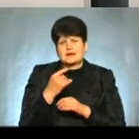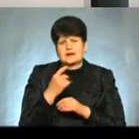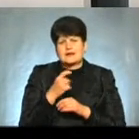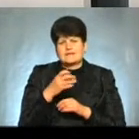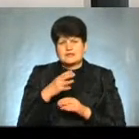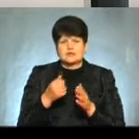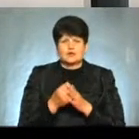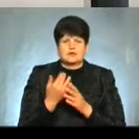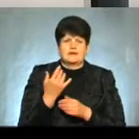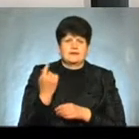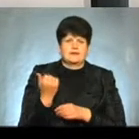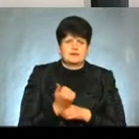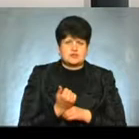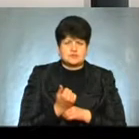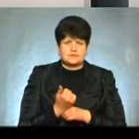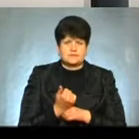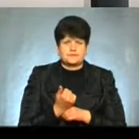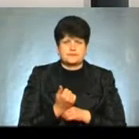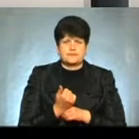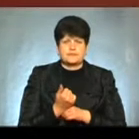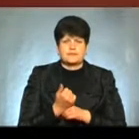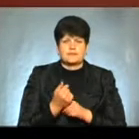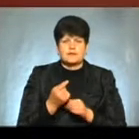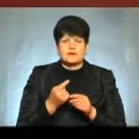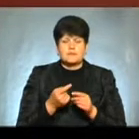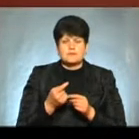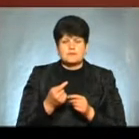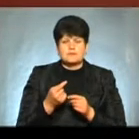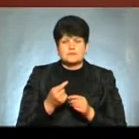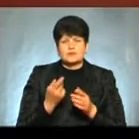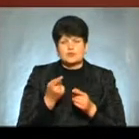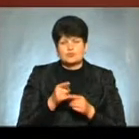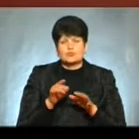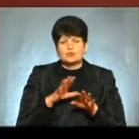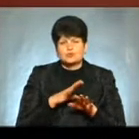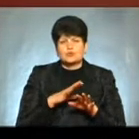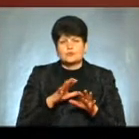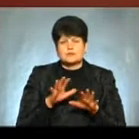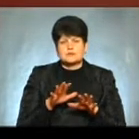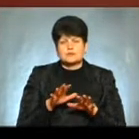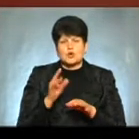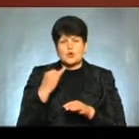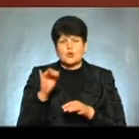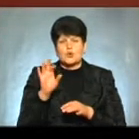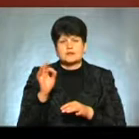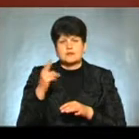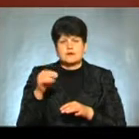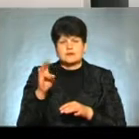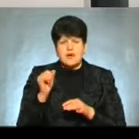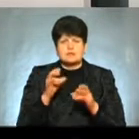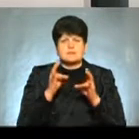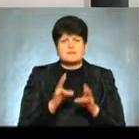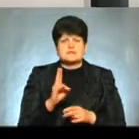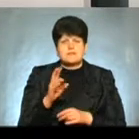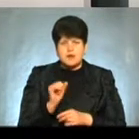тижнів Тому перші два місяці, так називалось, період йодної небезпеки І в цей час